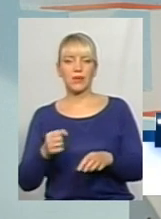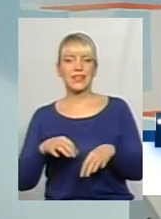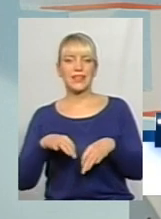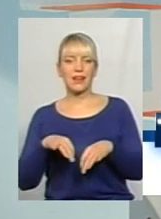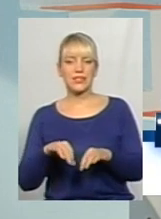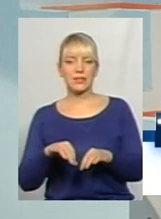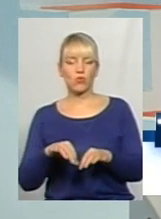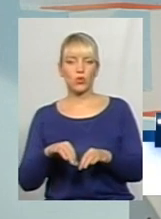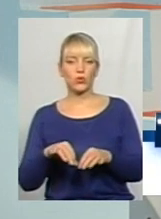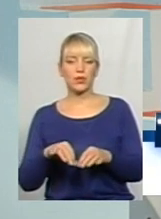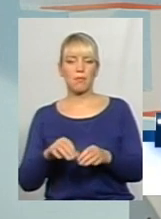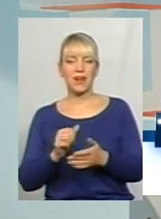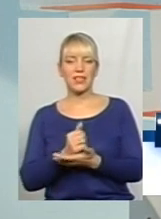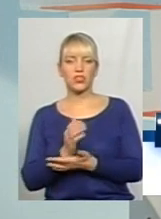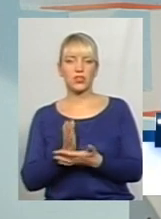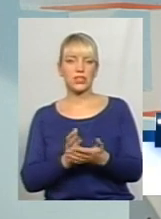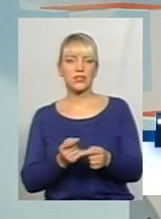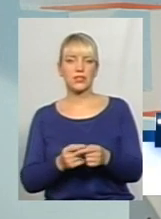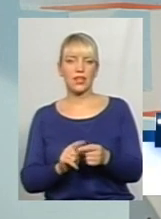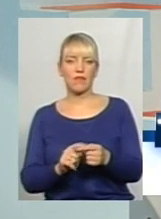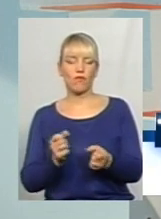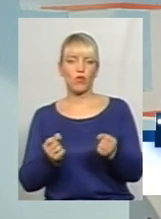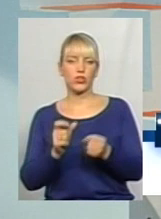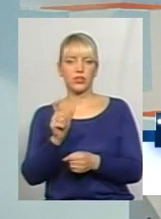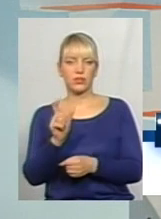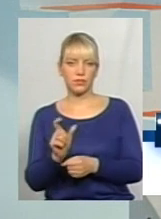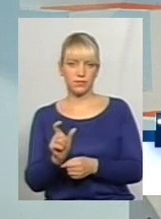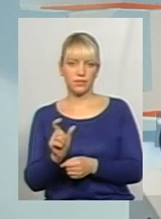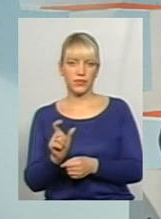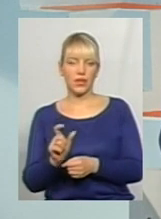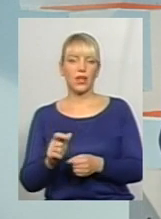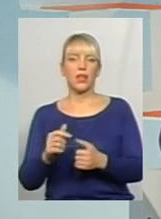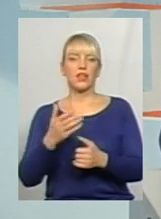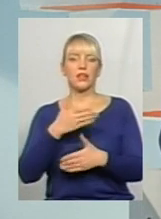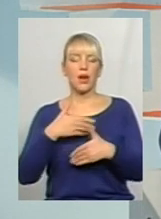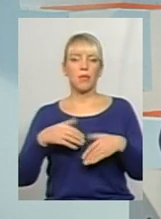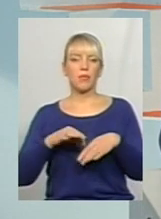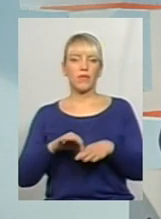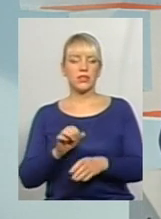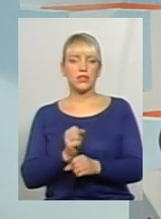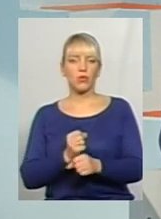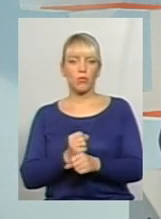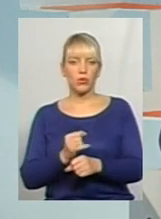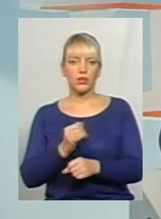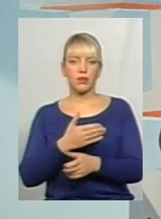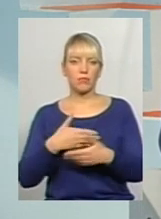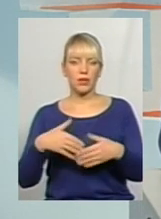тобто транспортної мережі, це безпосередньо водій. В нами проведена робота, ми провели